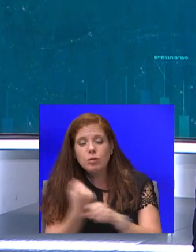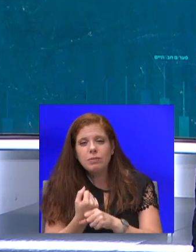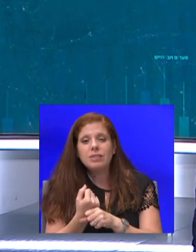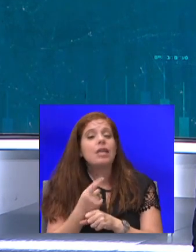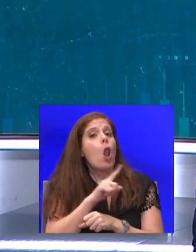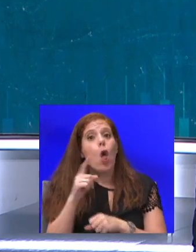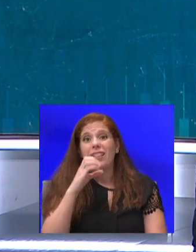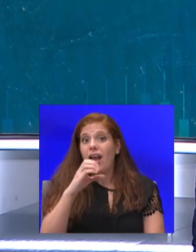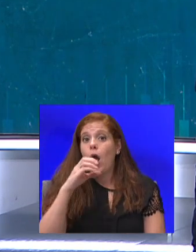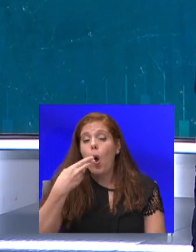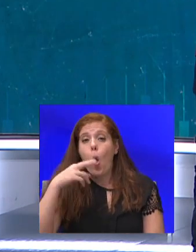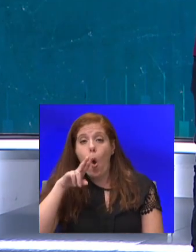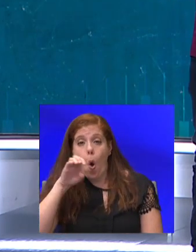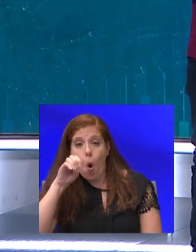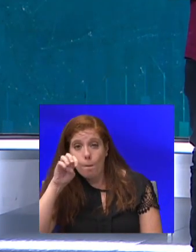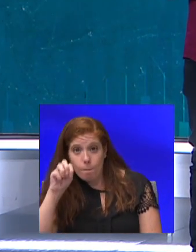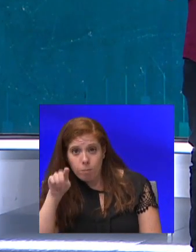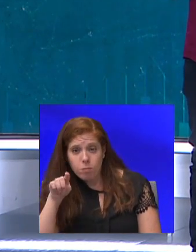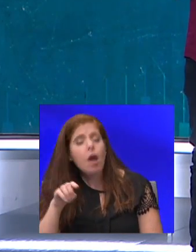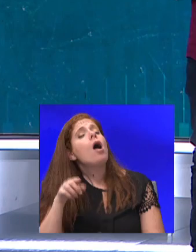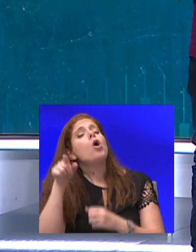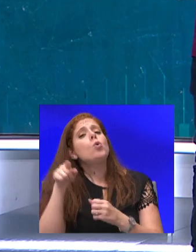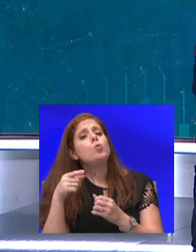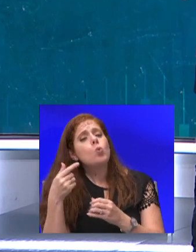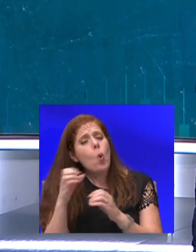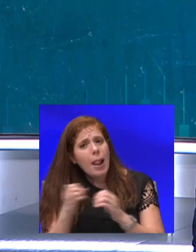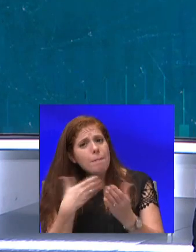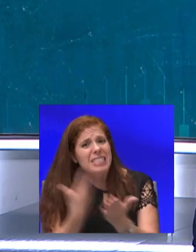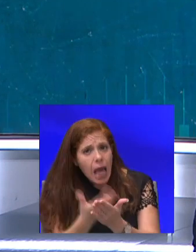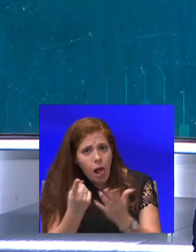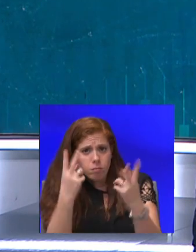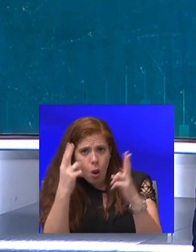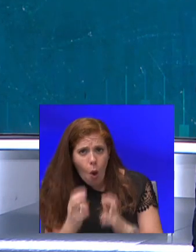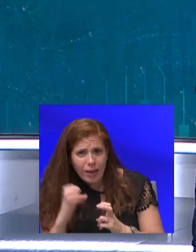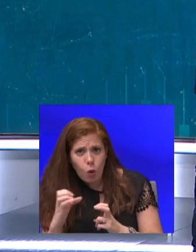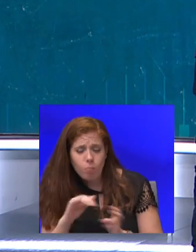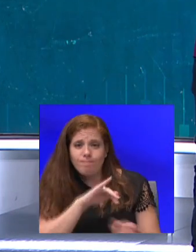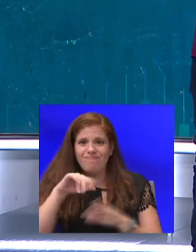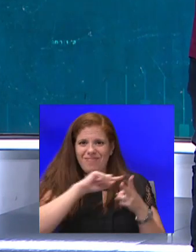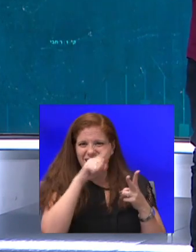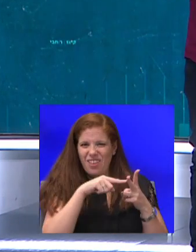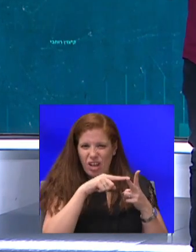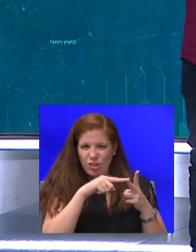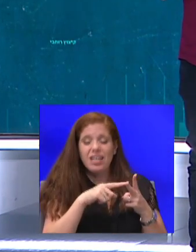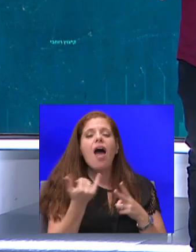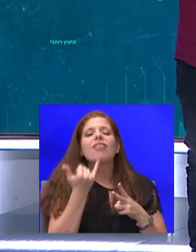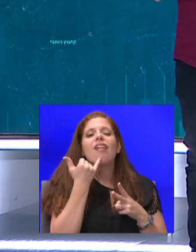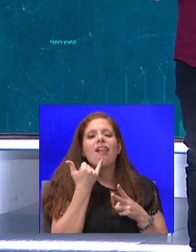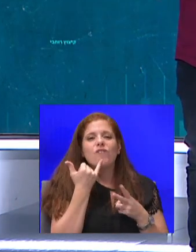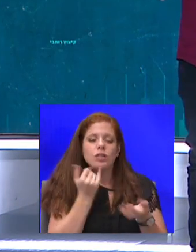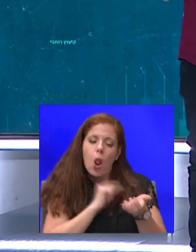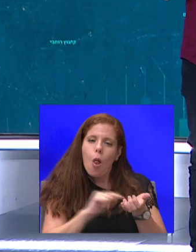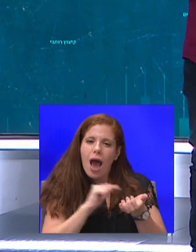מציעה לכם להוריד קרום ולהפוך אותו לברירת המחדל שלכם. דבר שני, הטלפון הסלולרי. רוב מוחלט של הטלפונים